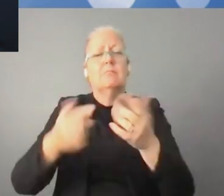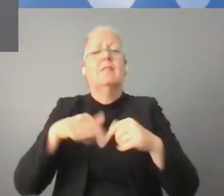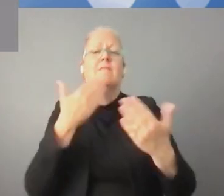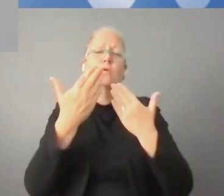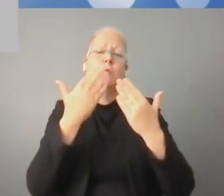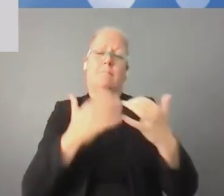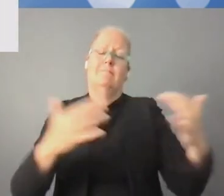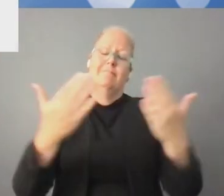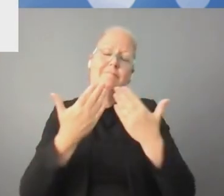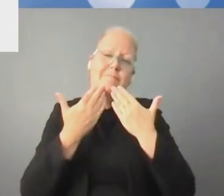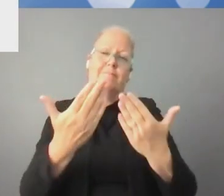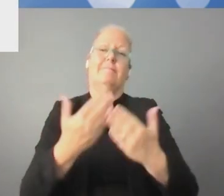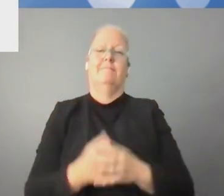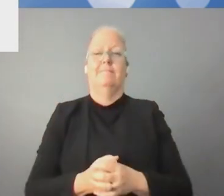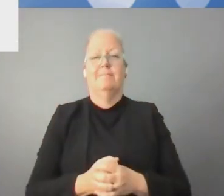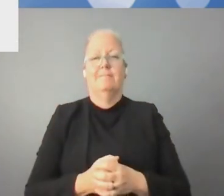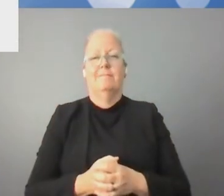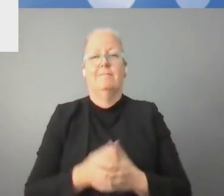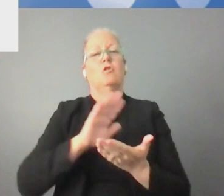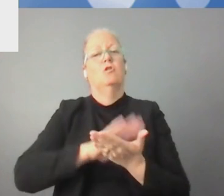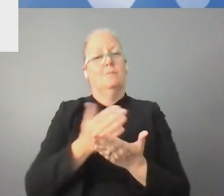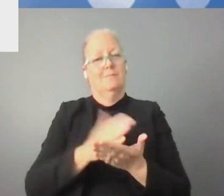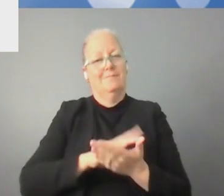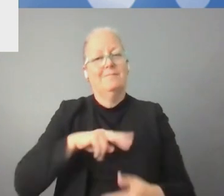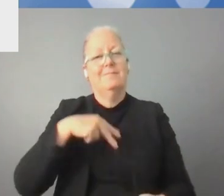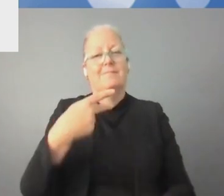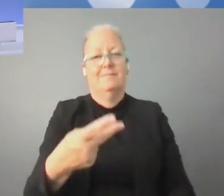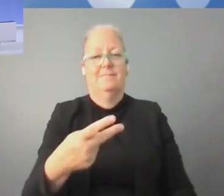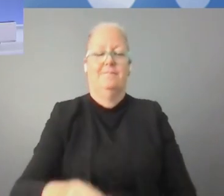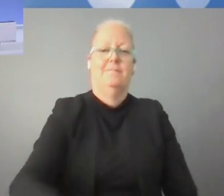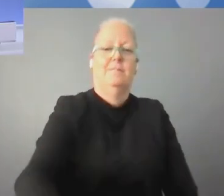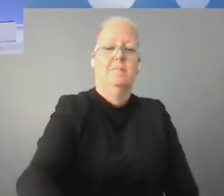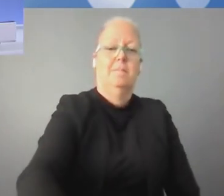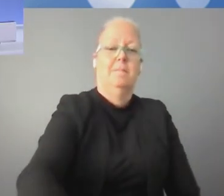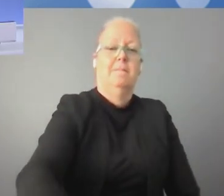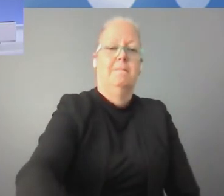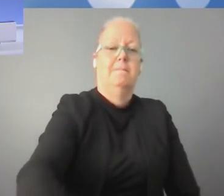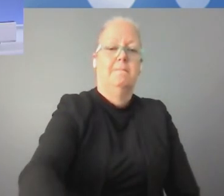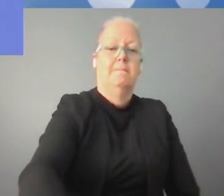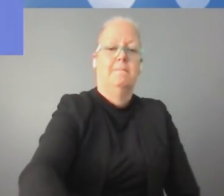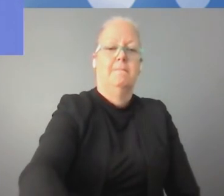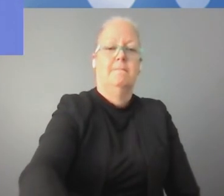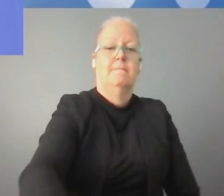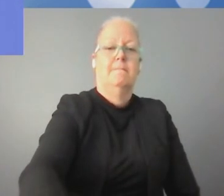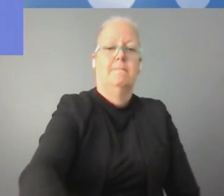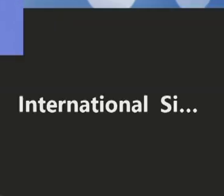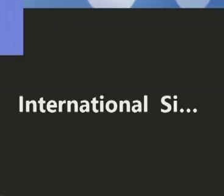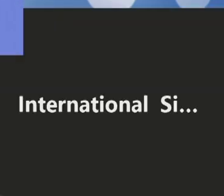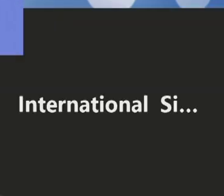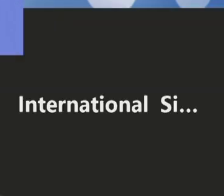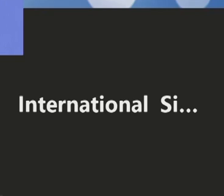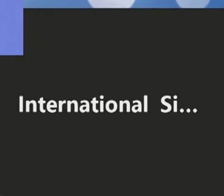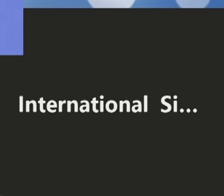مباحثات ومداولات مثمرة أثناء حكمة الإنترنت. شكراً السيد نائب رئيس